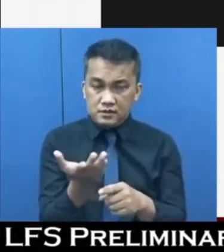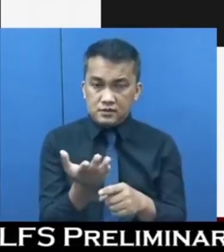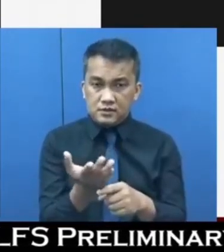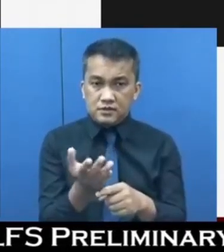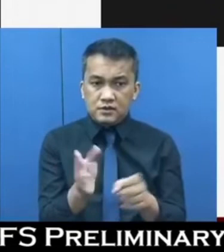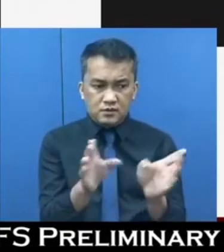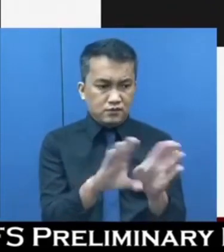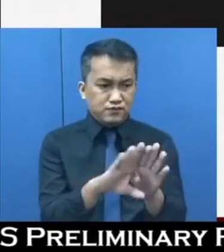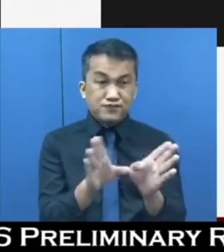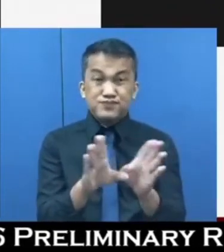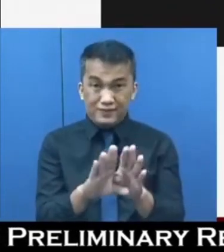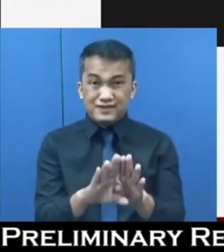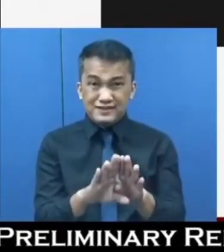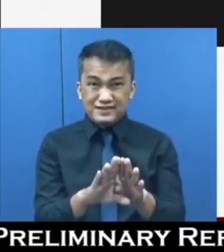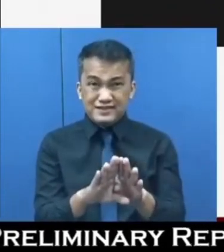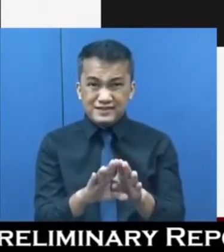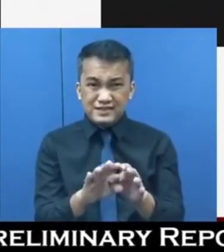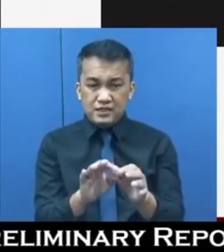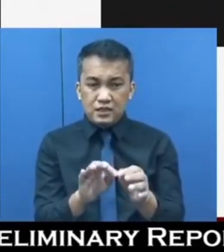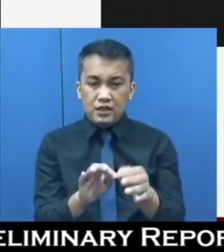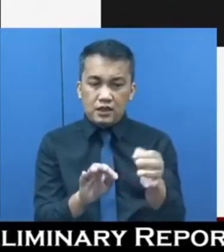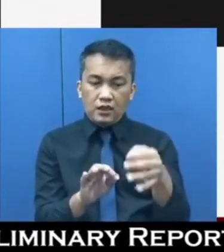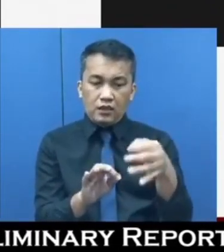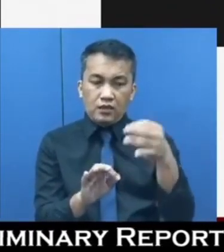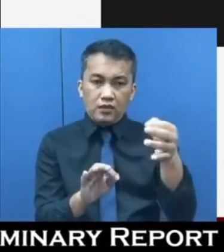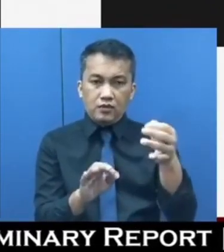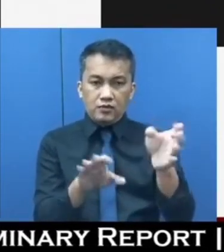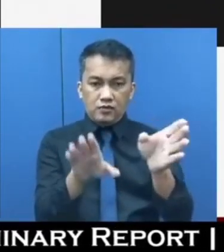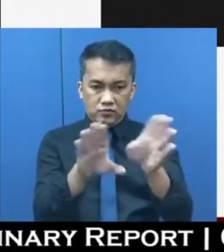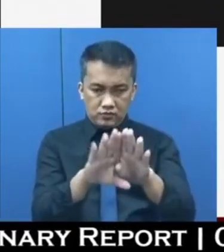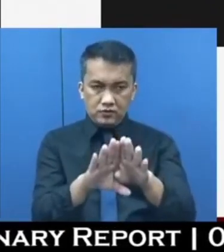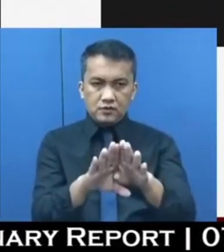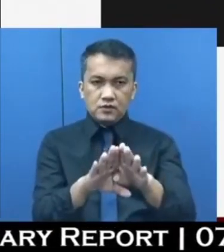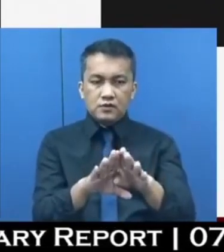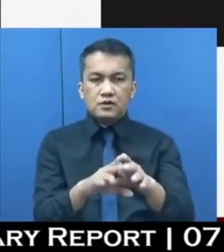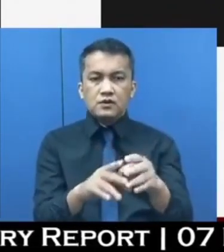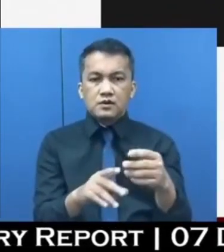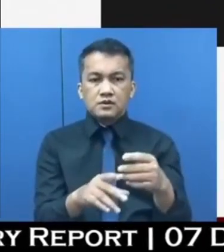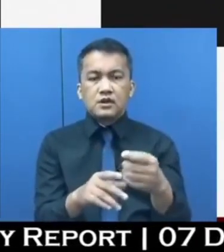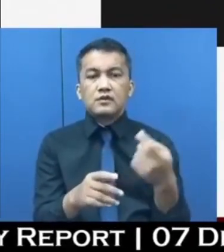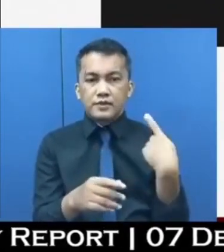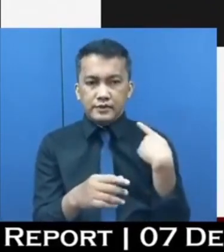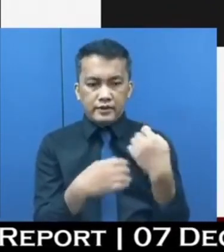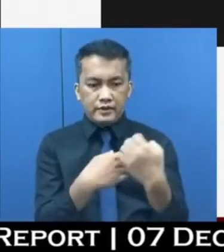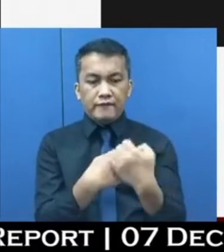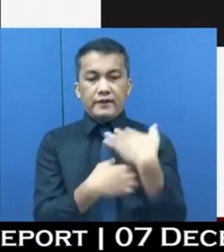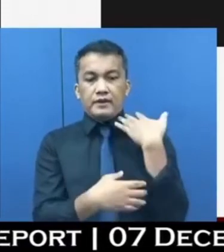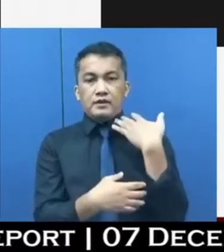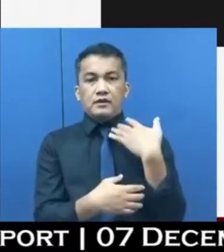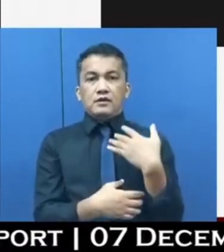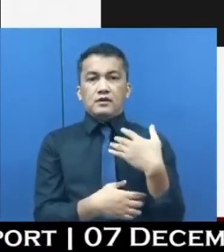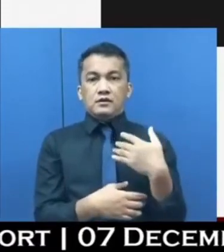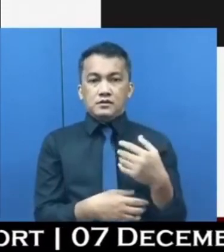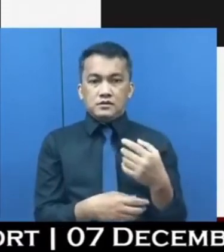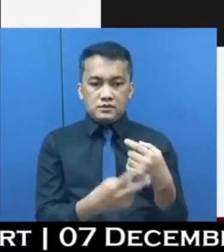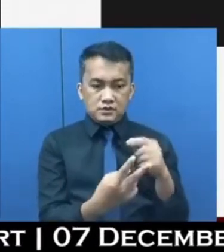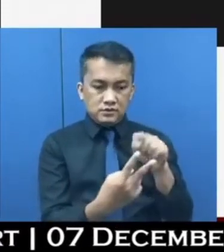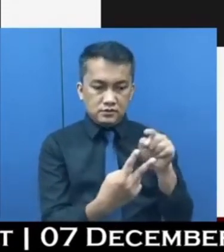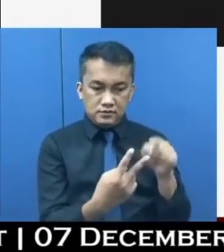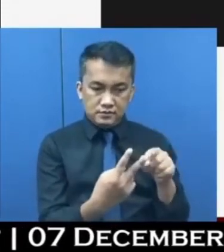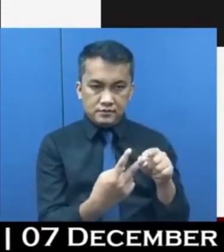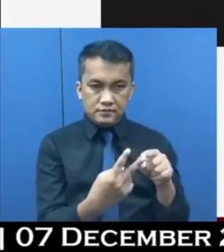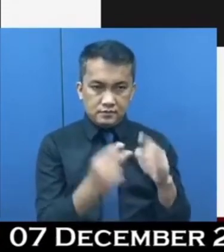closure, prolonged closure, nagkakaroon na ng effect dito sa dalawang specific